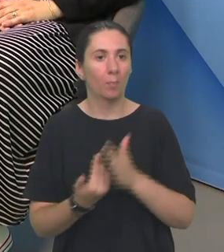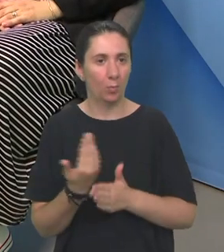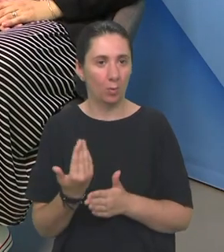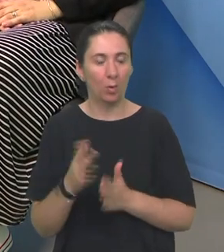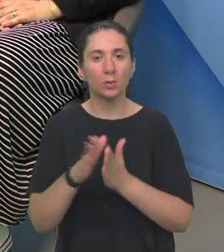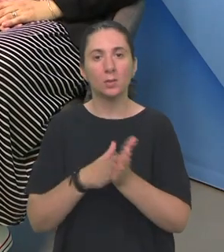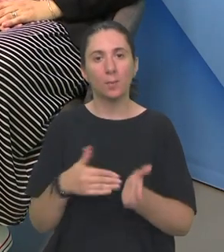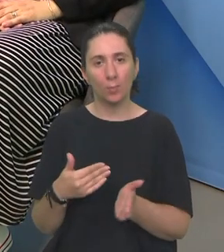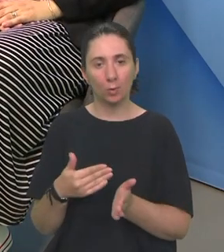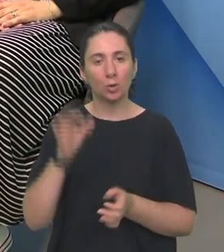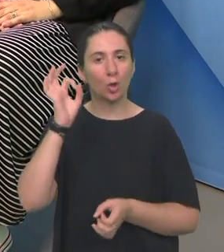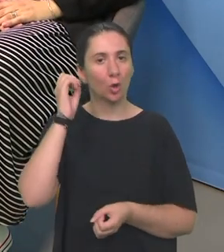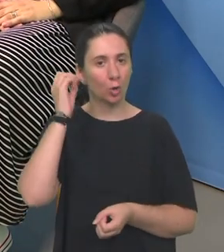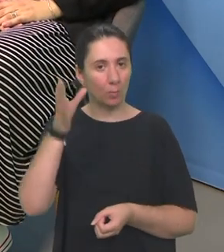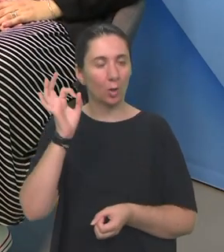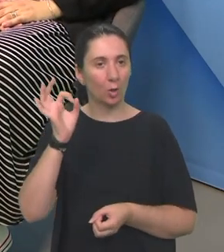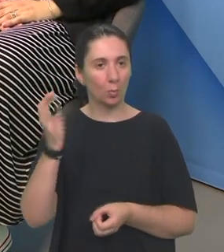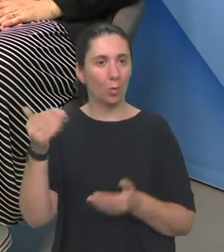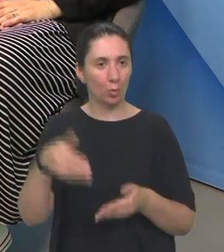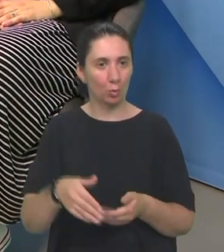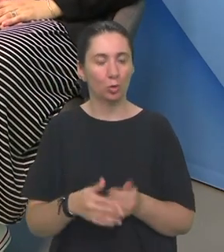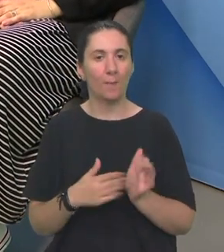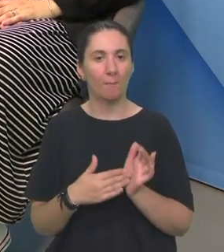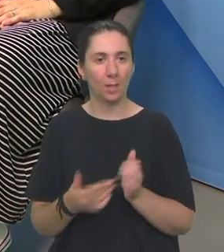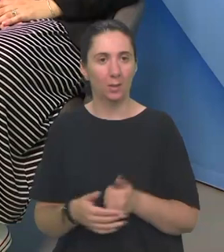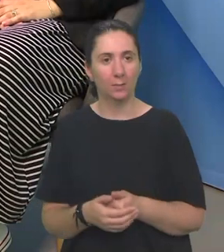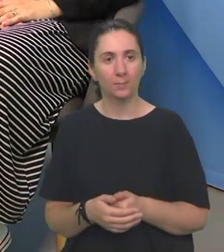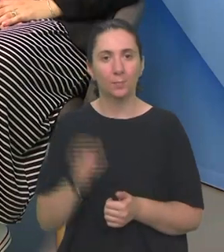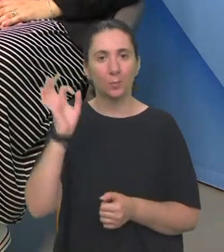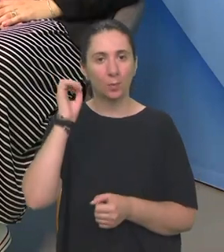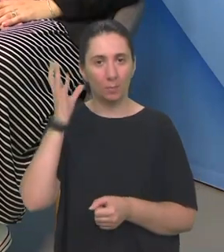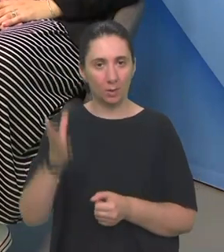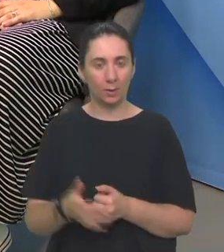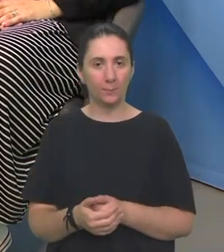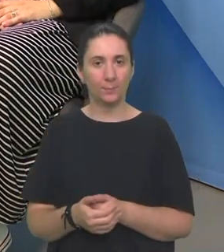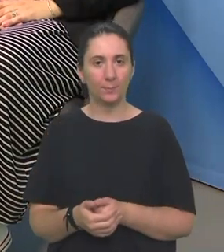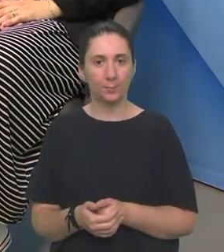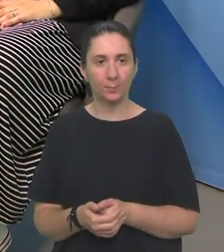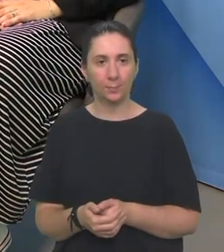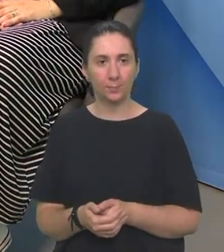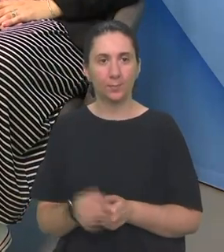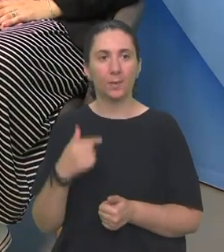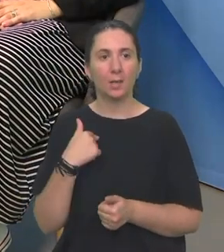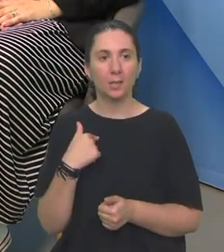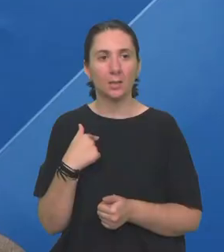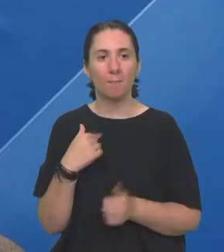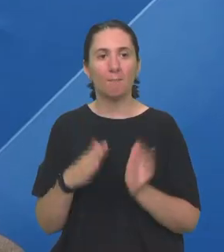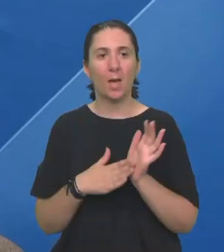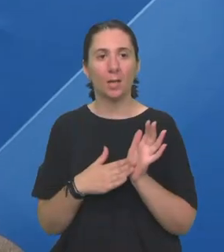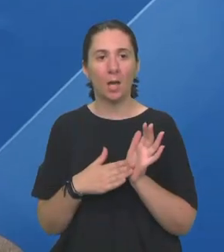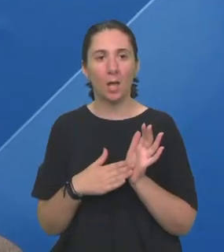I do what I want Dobar dan, ja sam